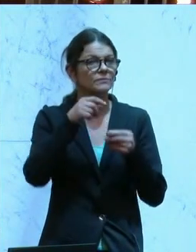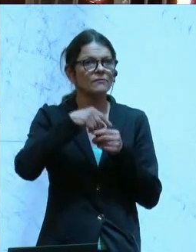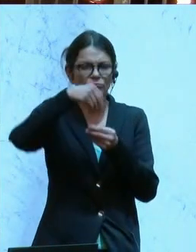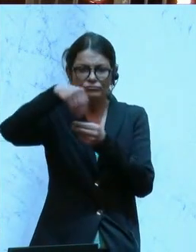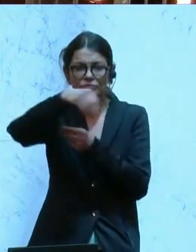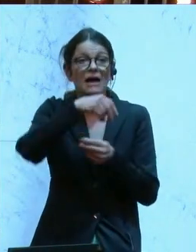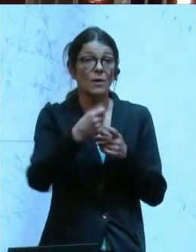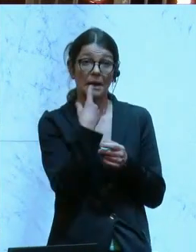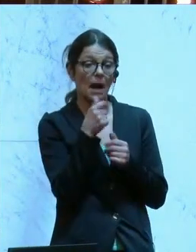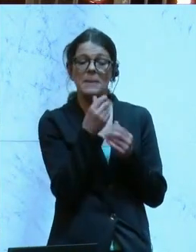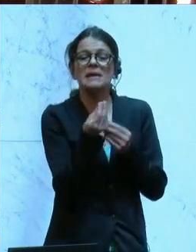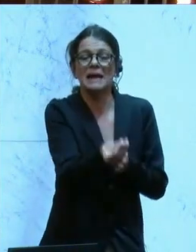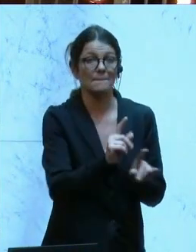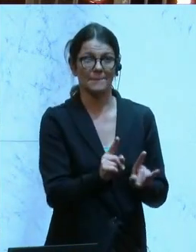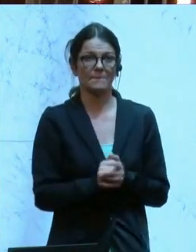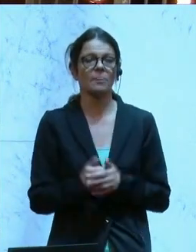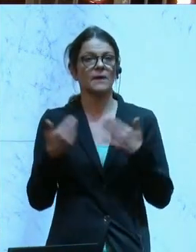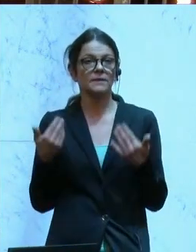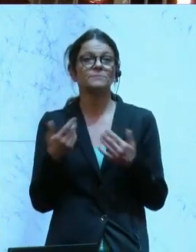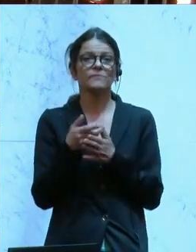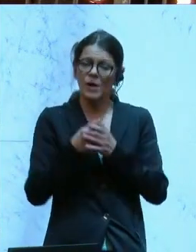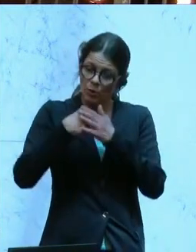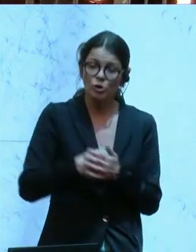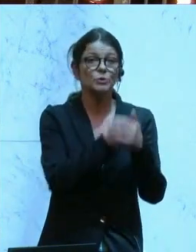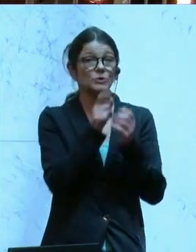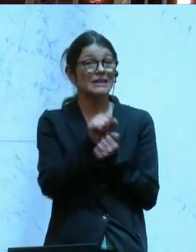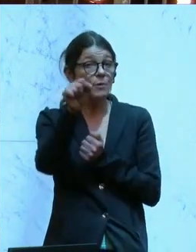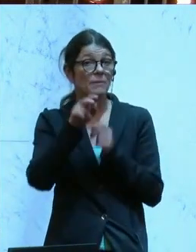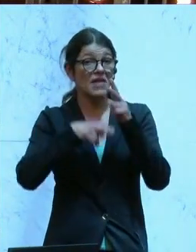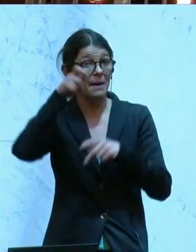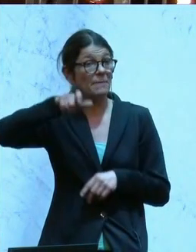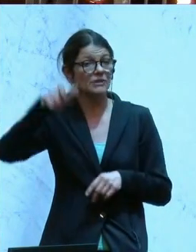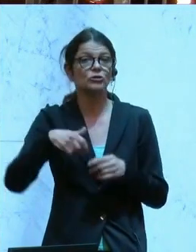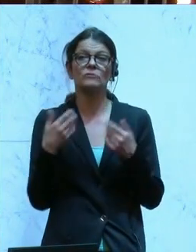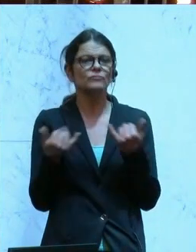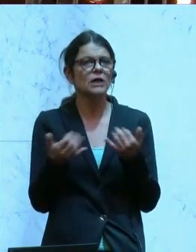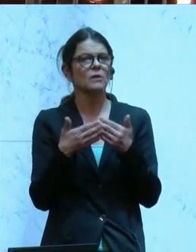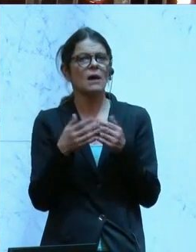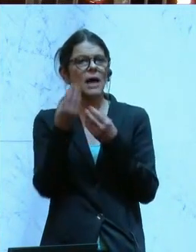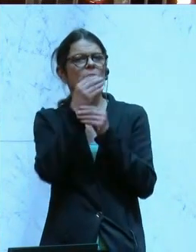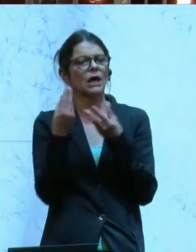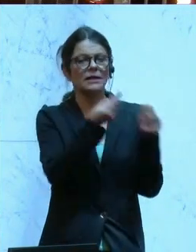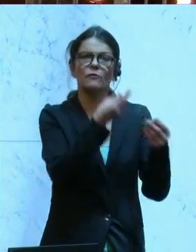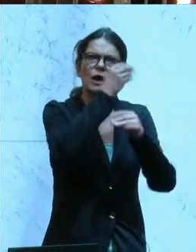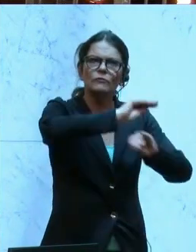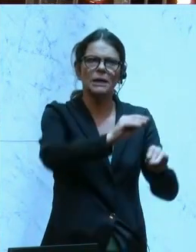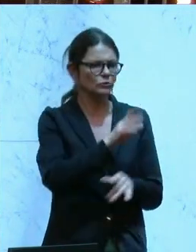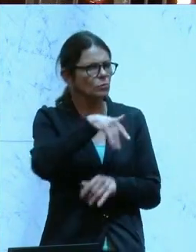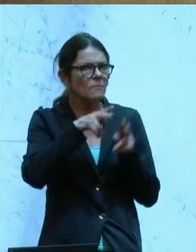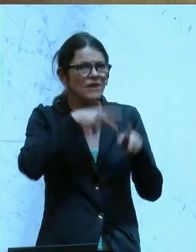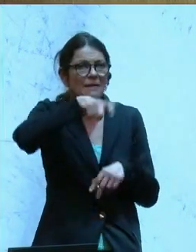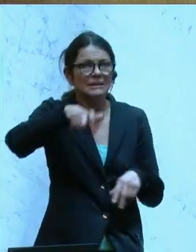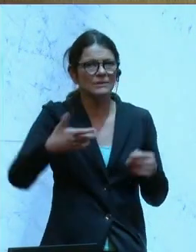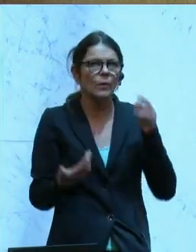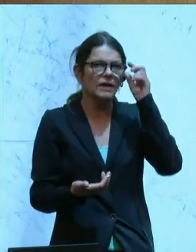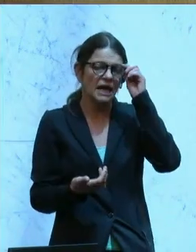Medikamenten, jedoch keine Verabreichung, Unterstützung des diplomierten Pflegepersonals durch Bereitstellung von Informationen über die zu Pflegenden. Also